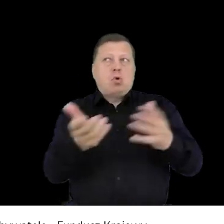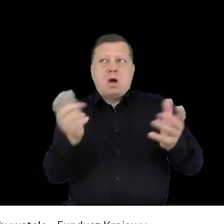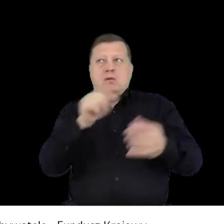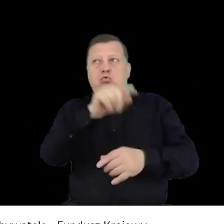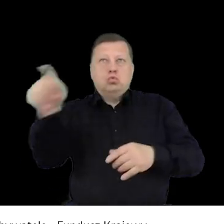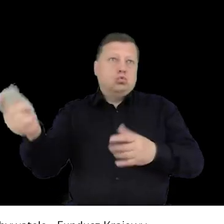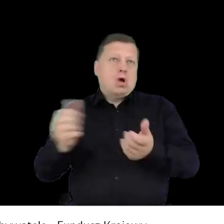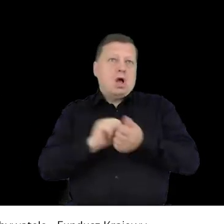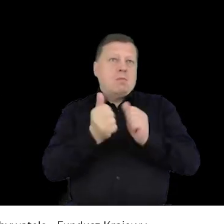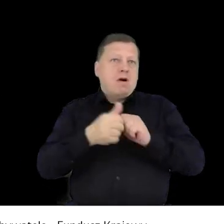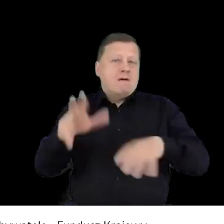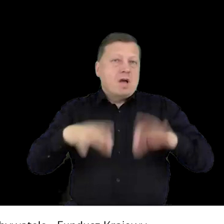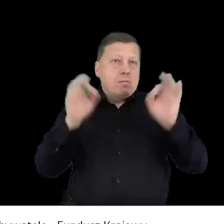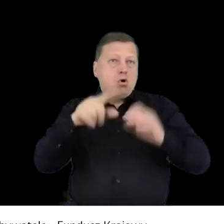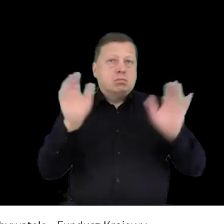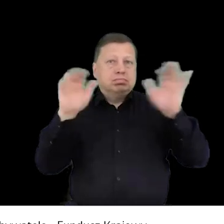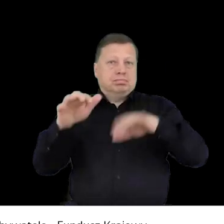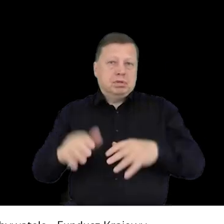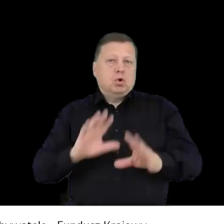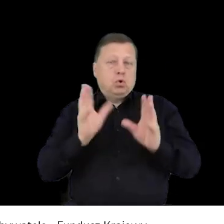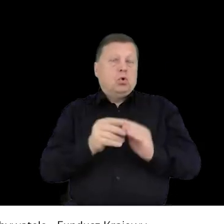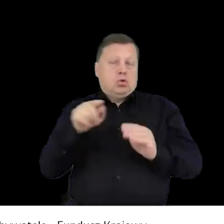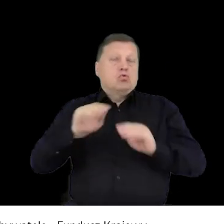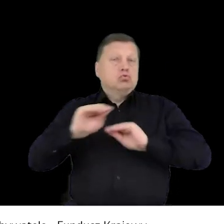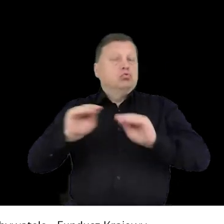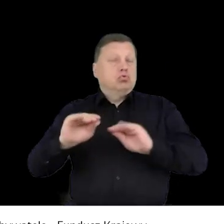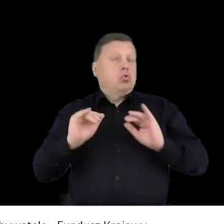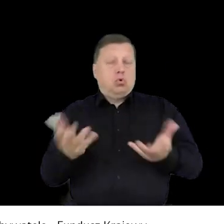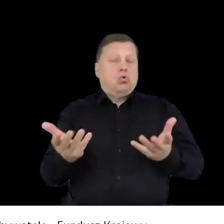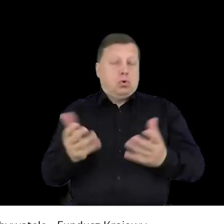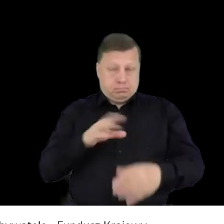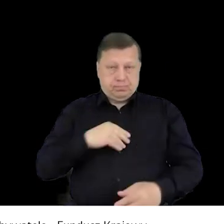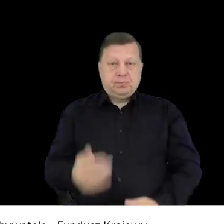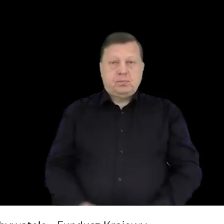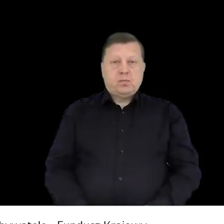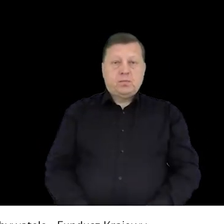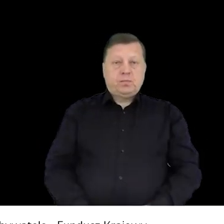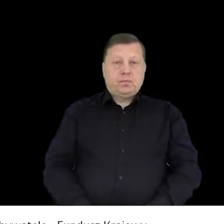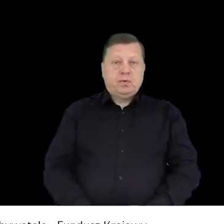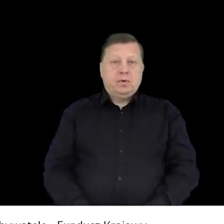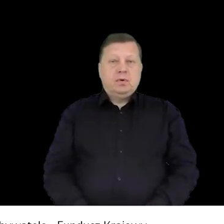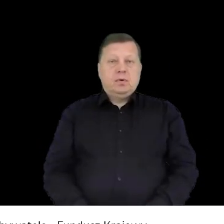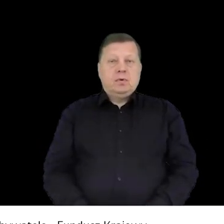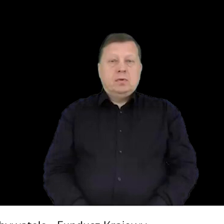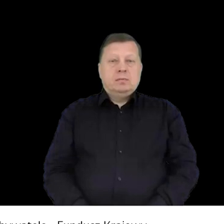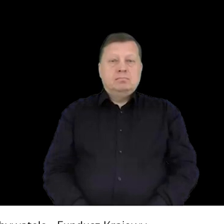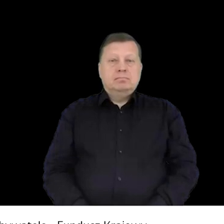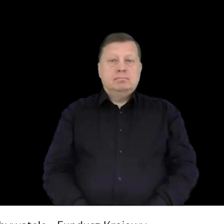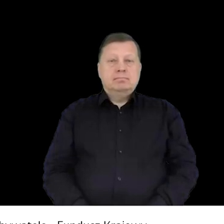po prostu się przeszkolić i brać udział jako obserwator w wydarzeniach?